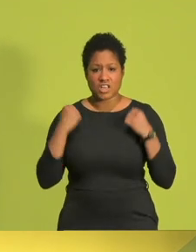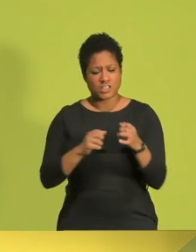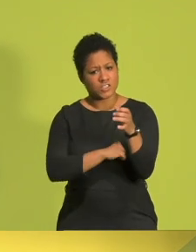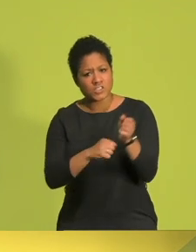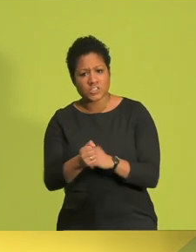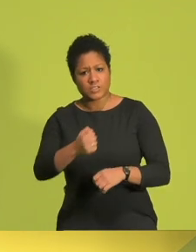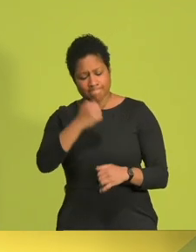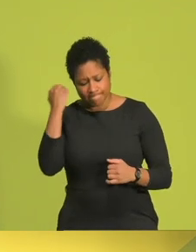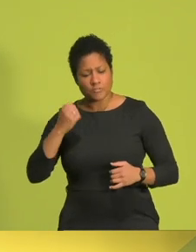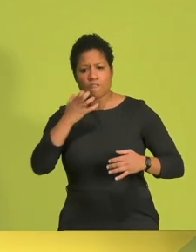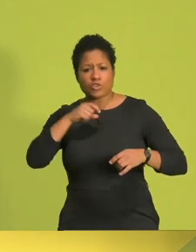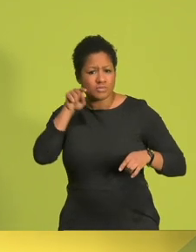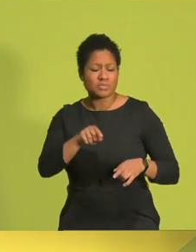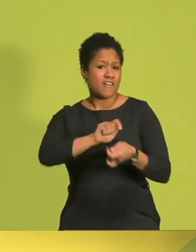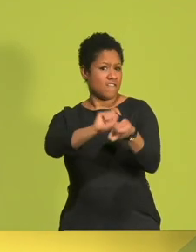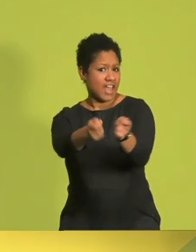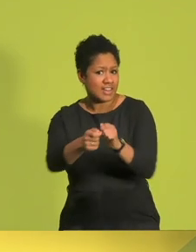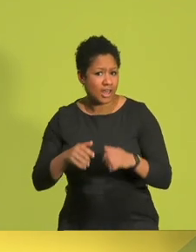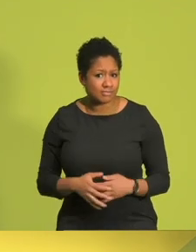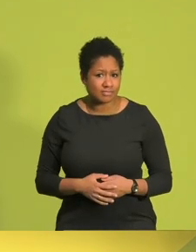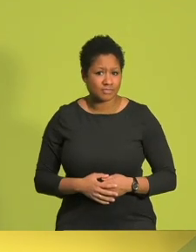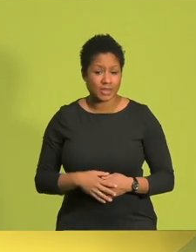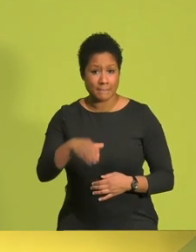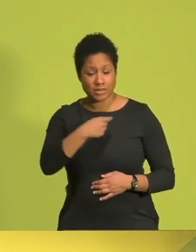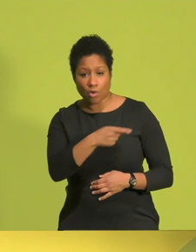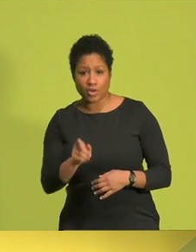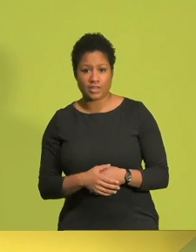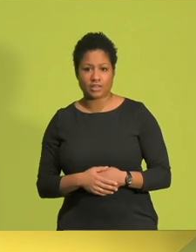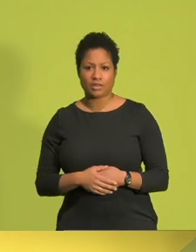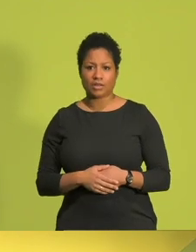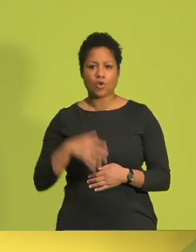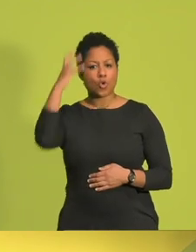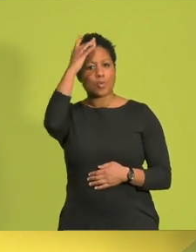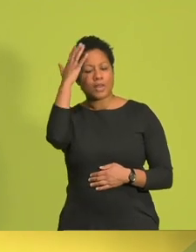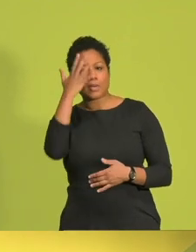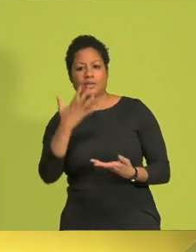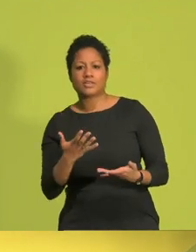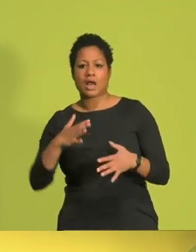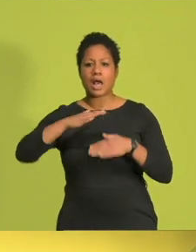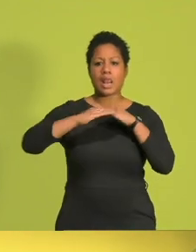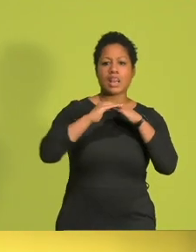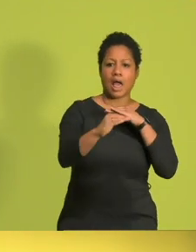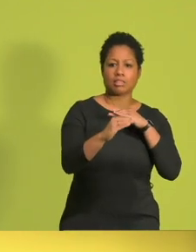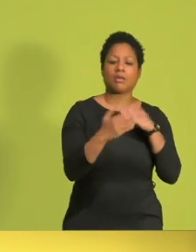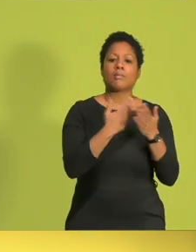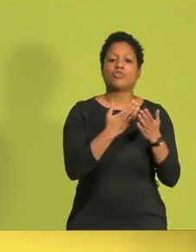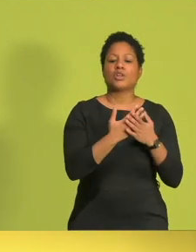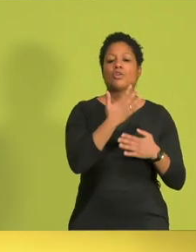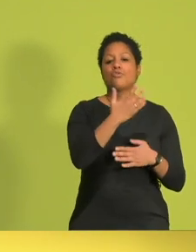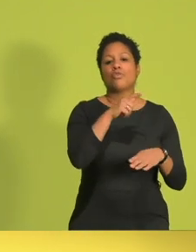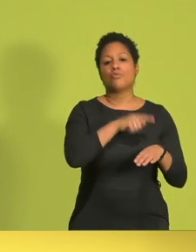zu ändern. Wie wäre es denn, wenn das Land einfach garantiert, dass von 5.30 Uhr bis